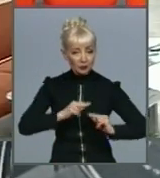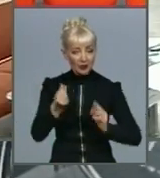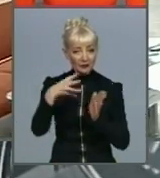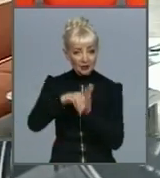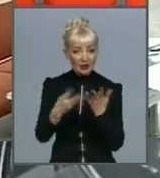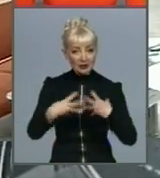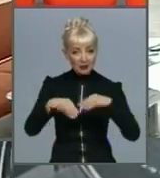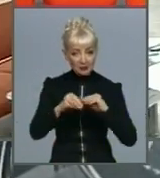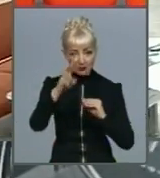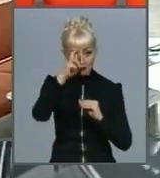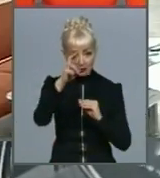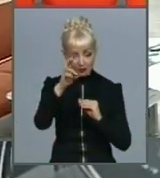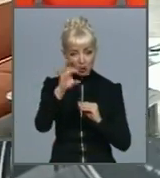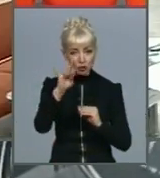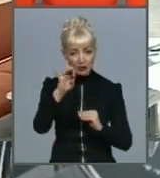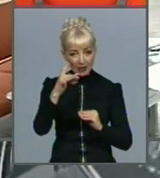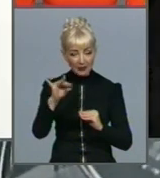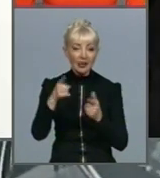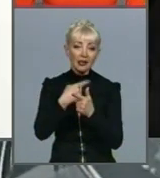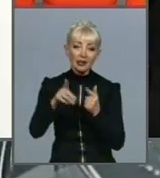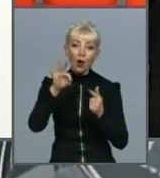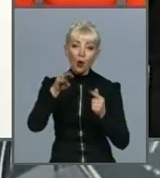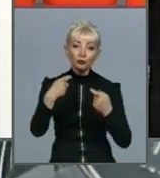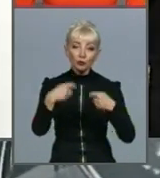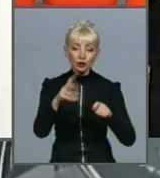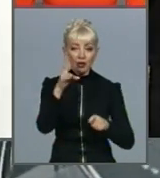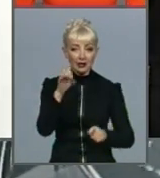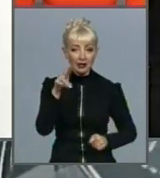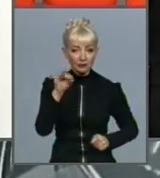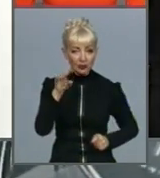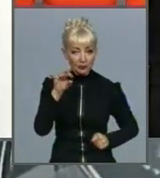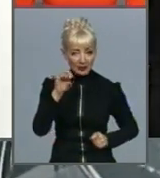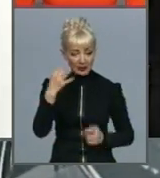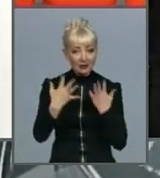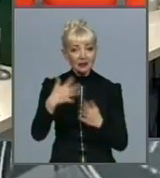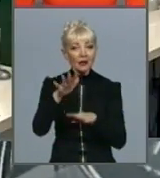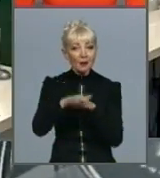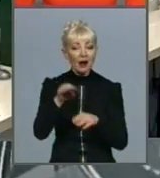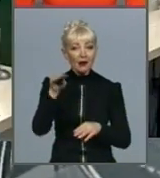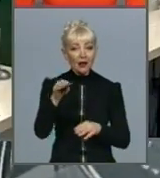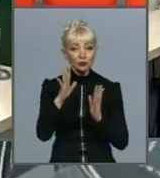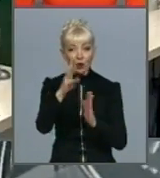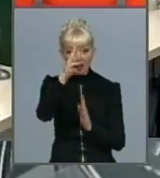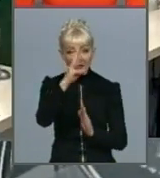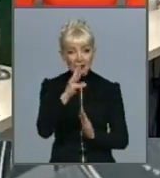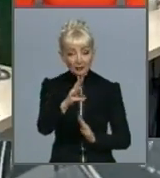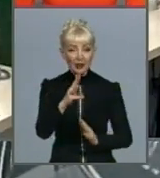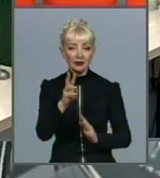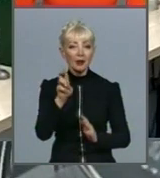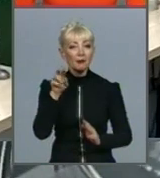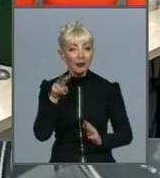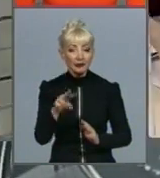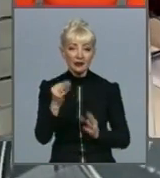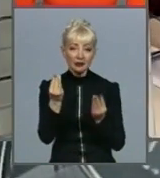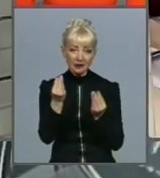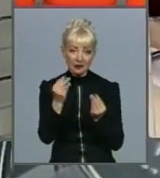від продажу будь-якої нерухомості. Якщо ж на банківську картку зараховується лише зарплата, лікарняні премії та гроші на відрядження, податок у